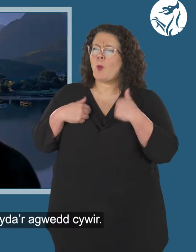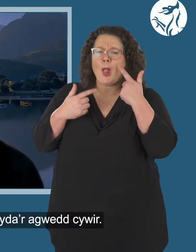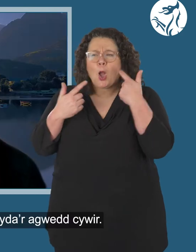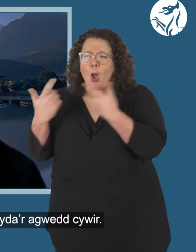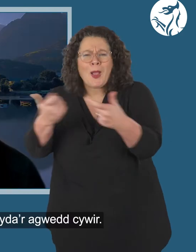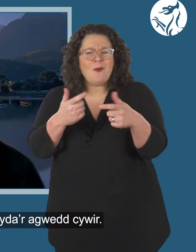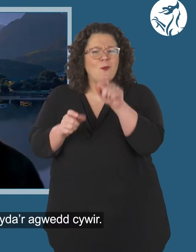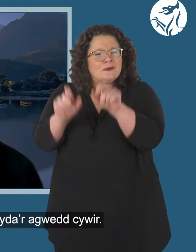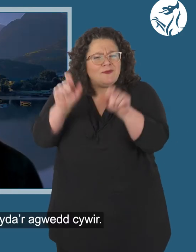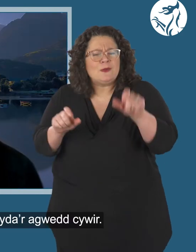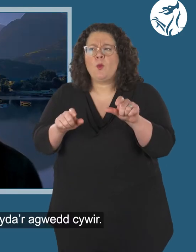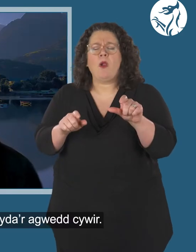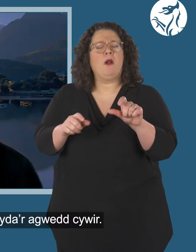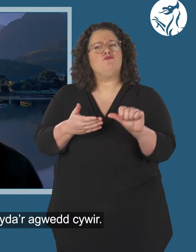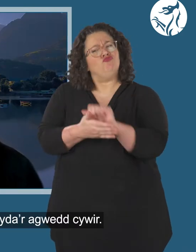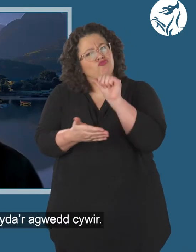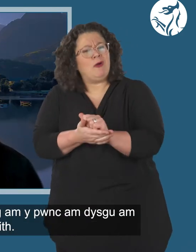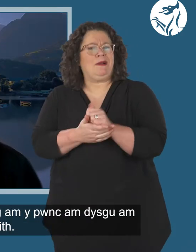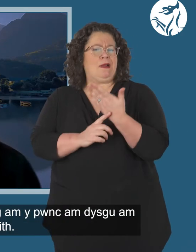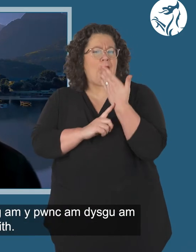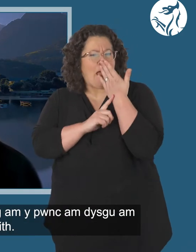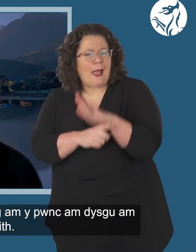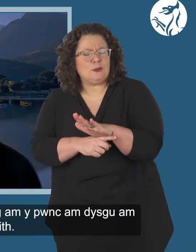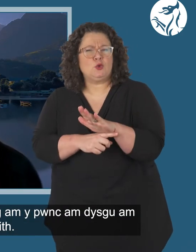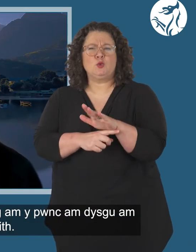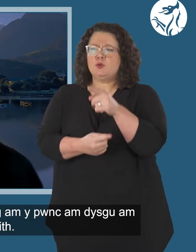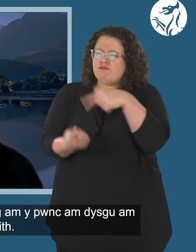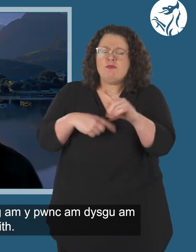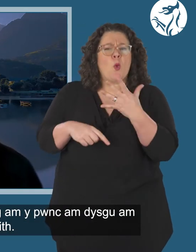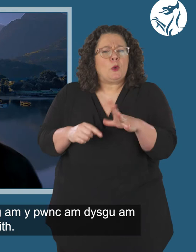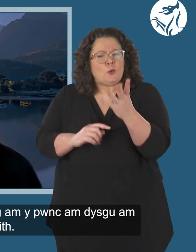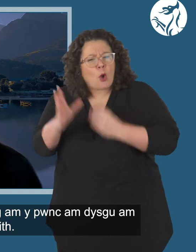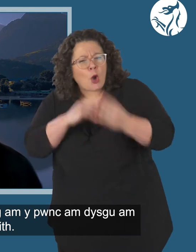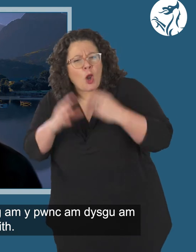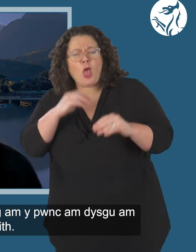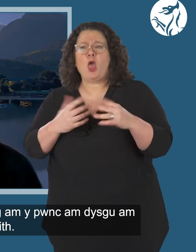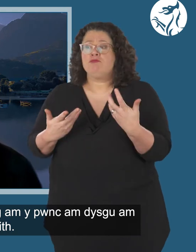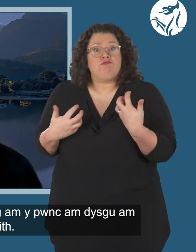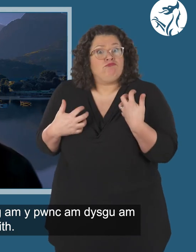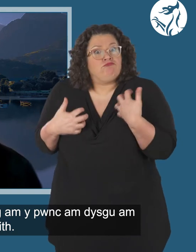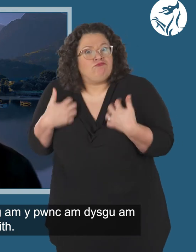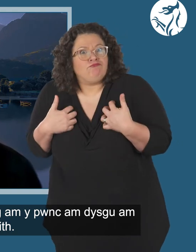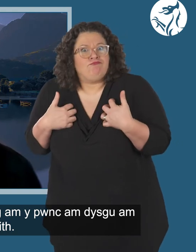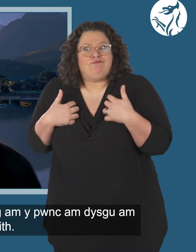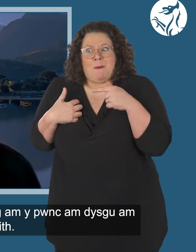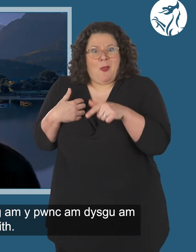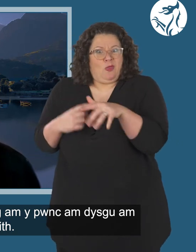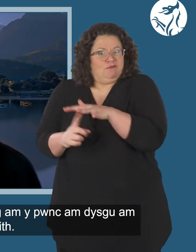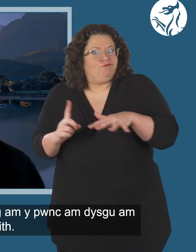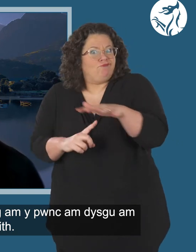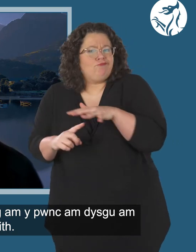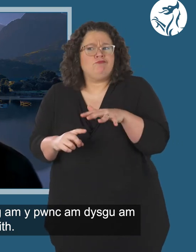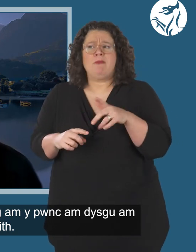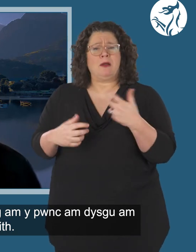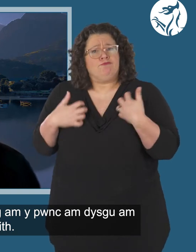Mae'r pethau ni'n edrych am yw pobl gyda'r agwedd cywir, pobl sy'n eisiau dysgu, sy'n brwdffrydig am y pwmp, am